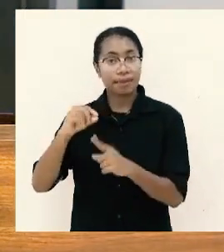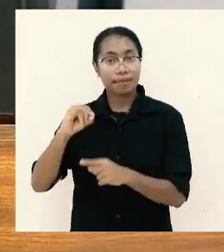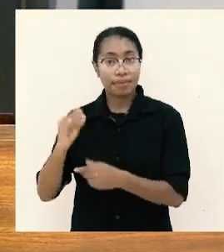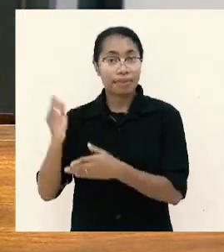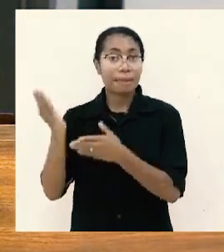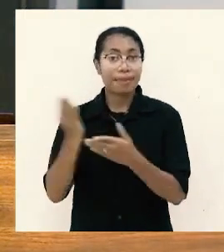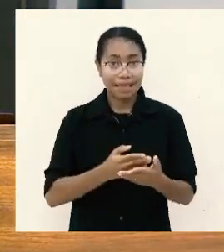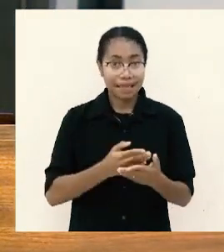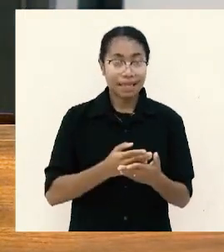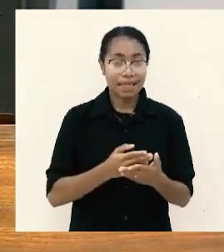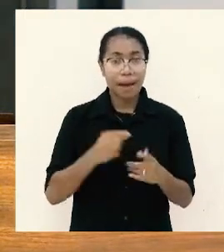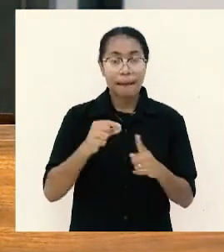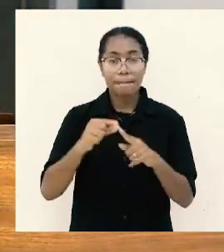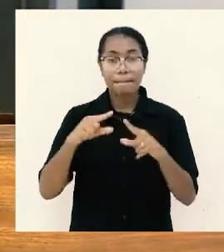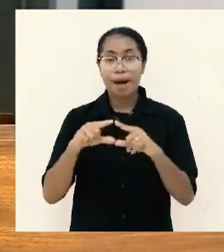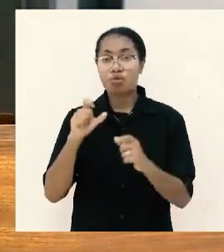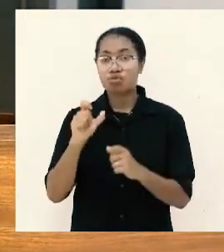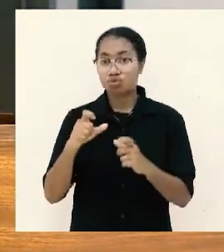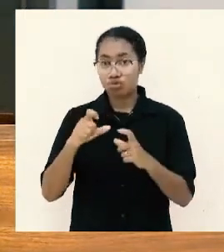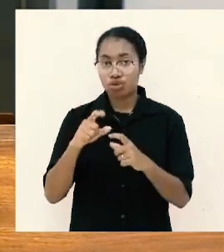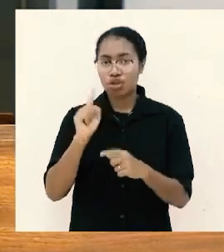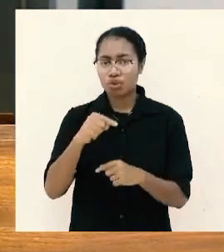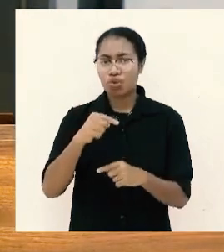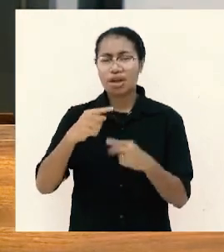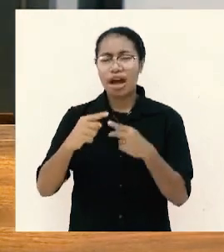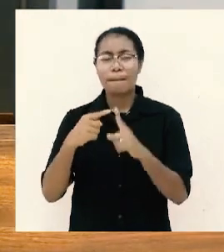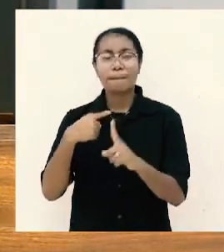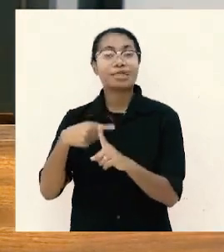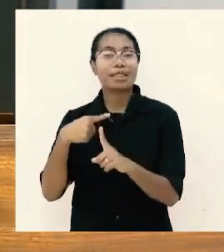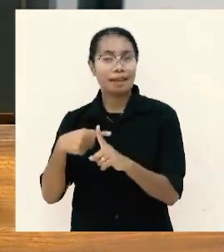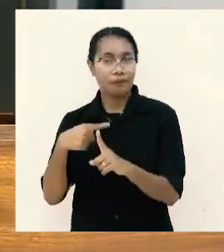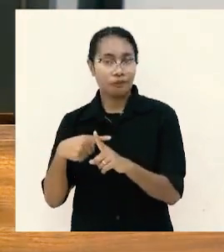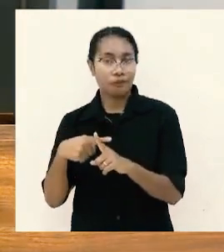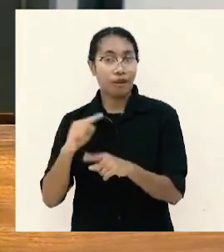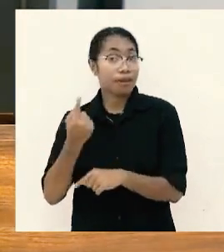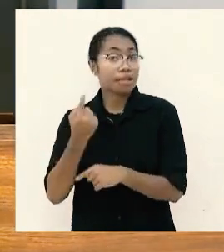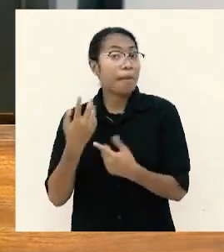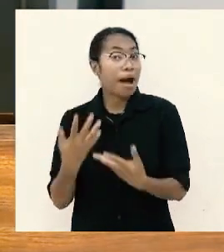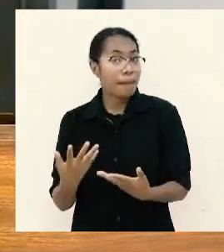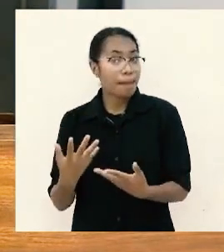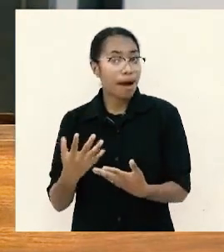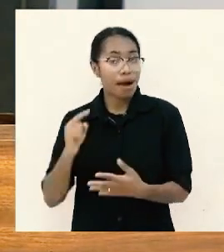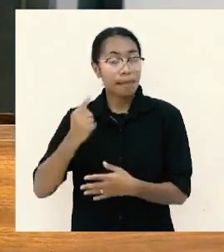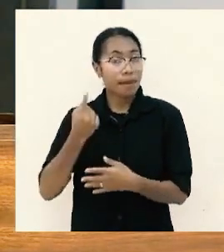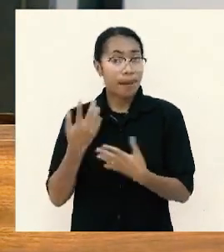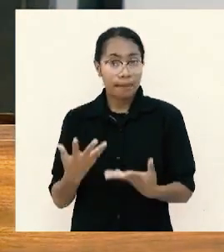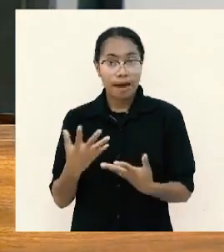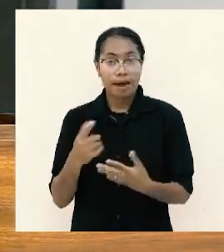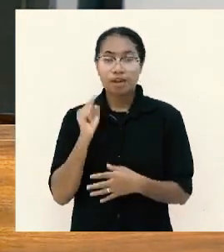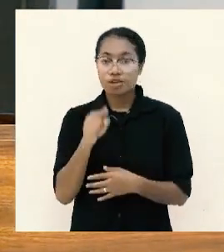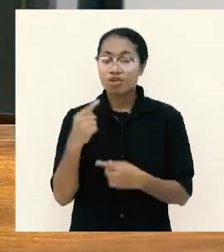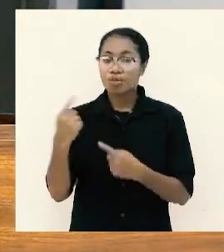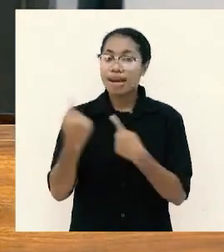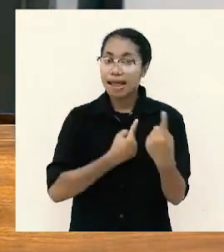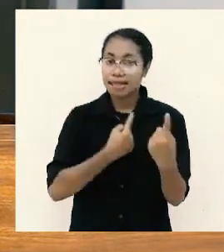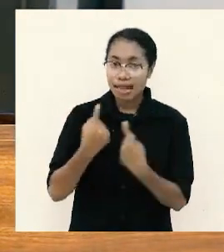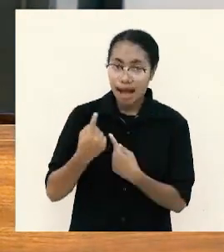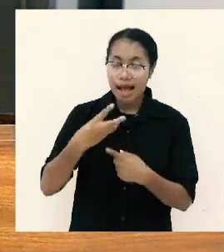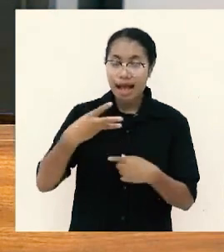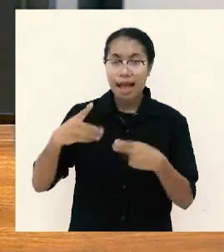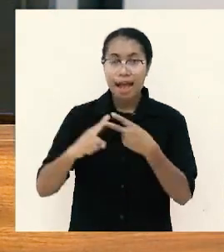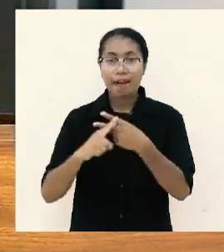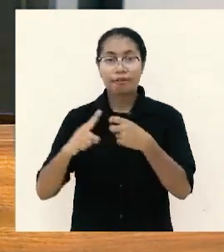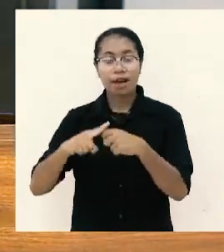sejumlah efek positif yang terjadi. Efek positif pertama adalah itu mendatangkan efek positif kepada